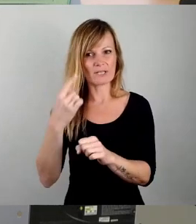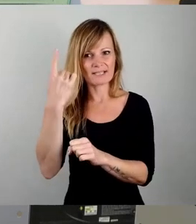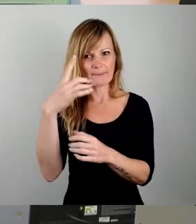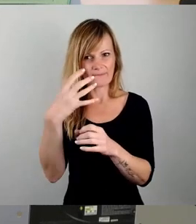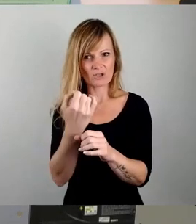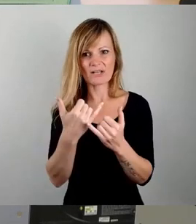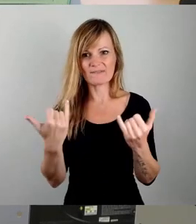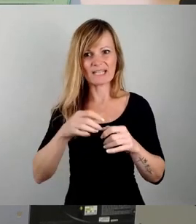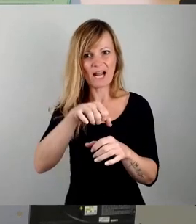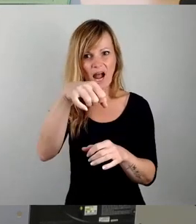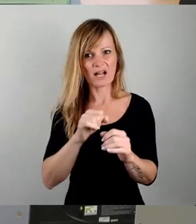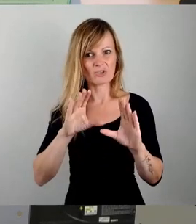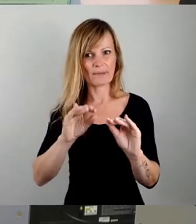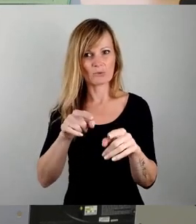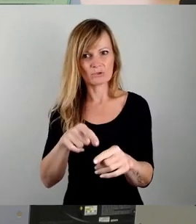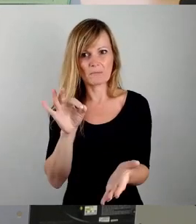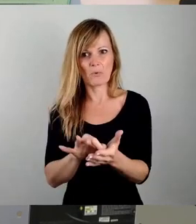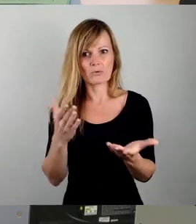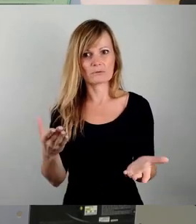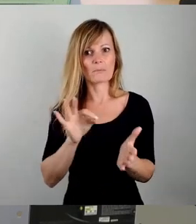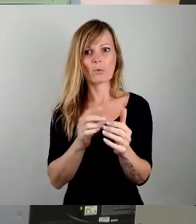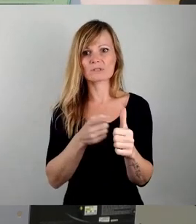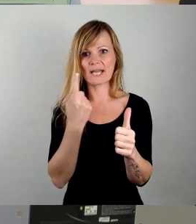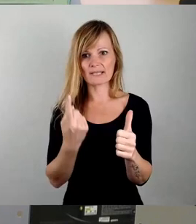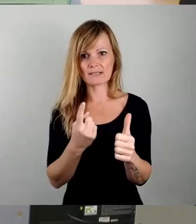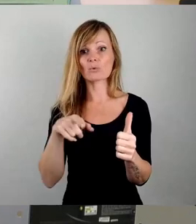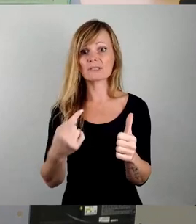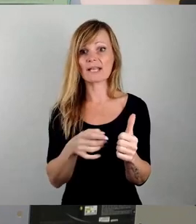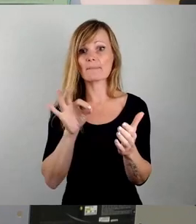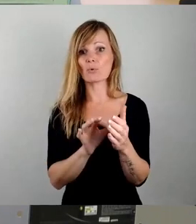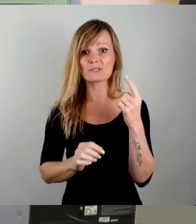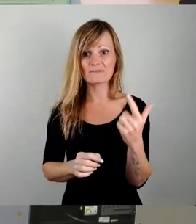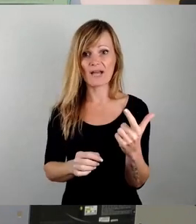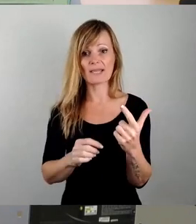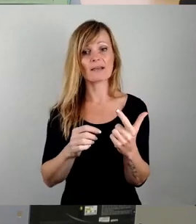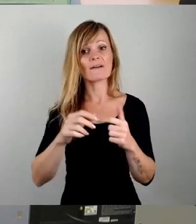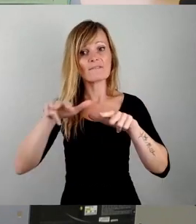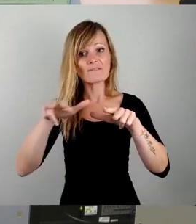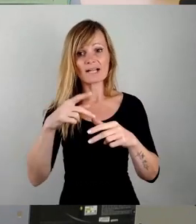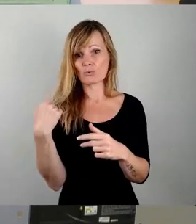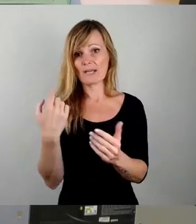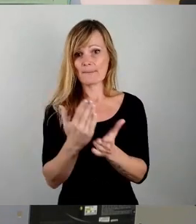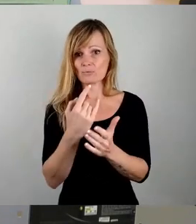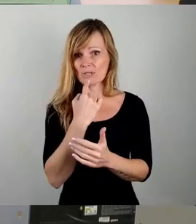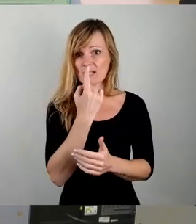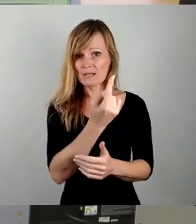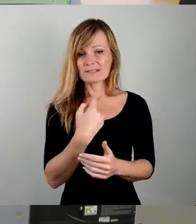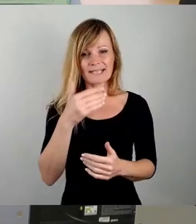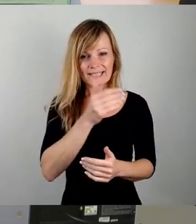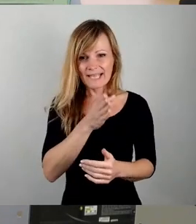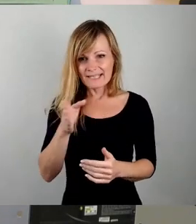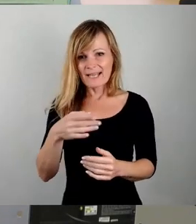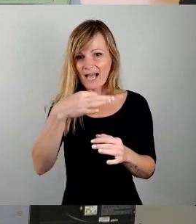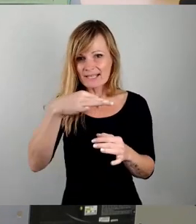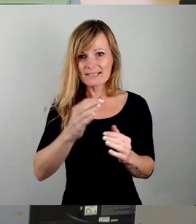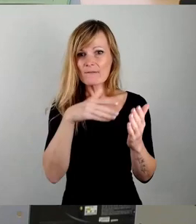Garagen genutzt werden. Punkt eins. Und Punkt zwei ist, was die Verwaltung gesagt hat, dass jede einzelne Vorlage, also